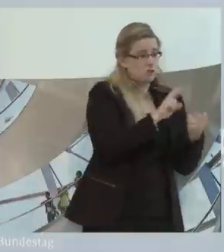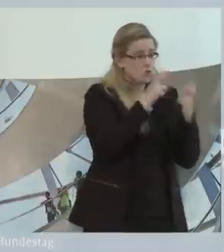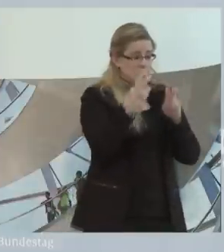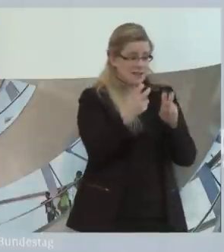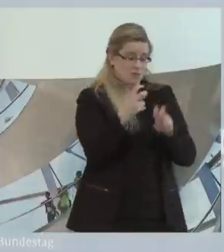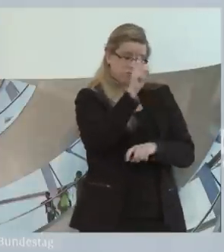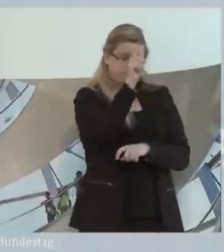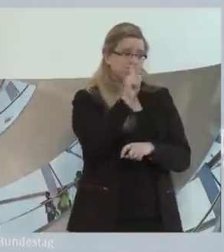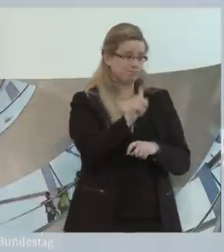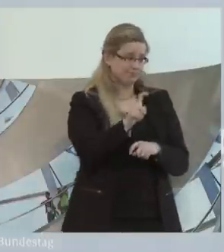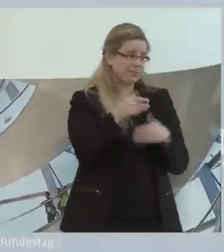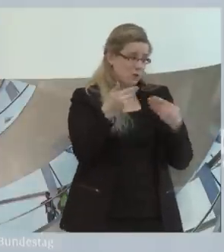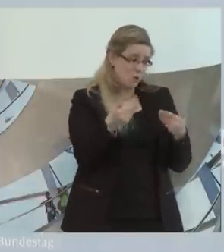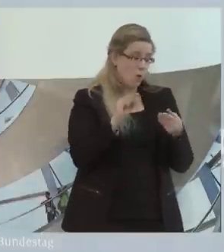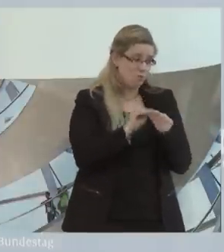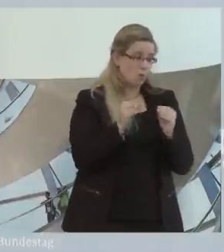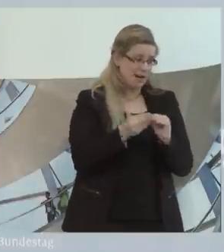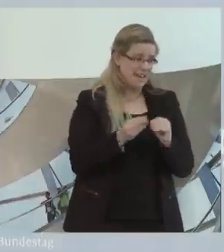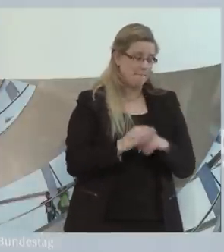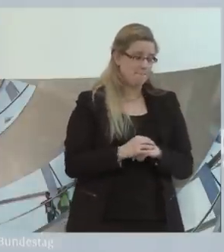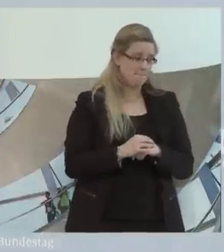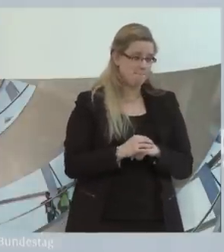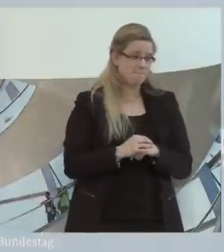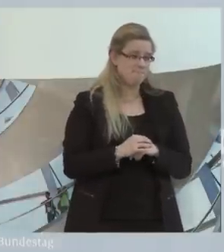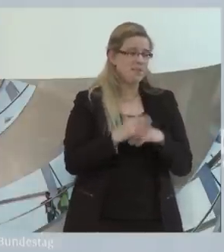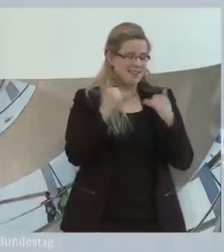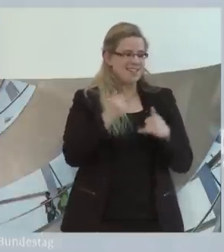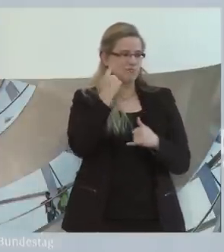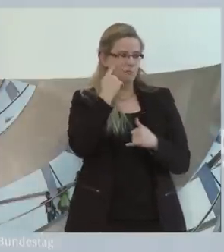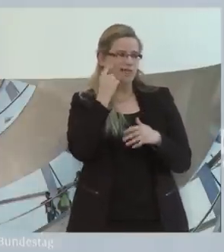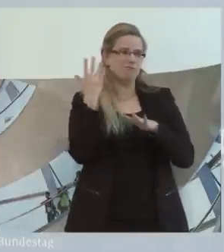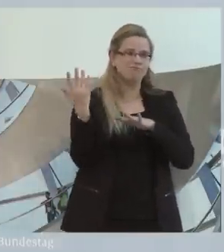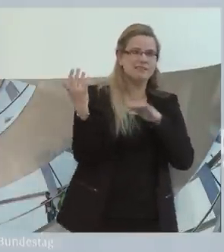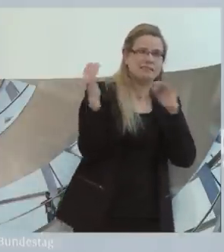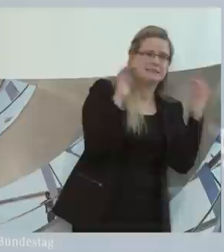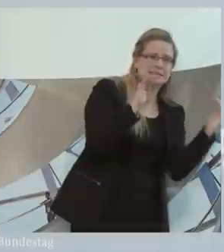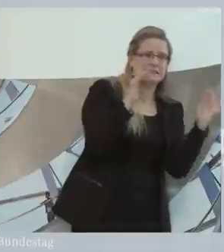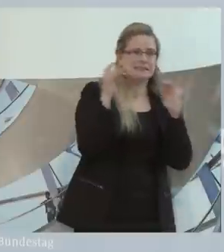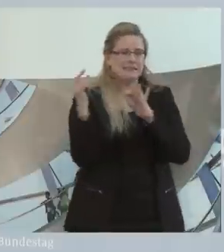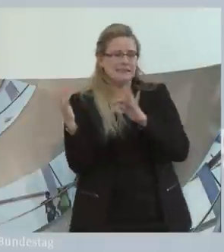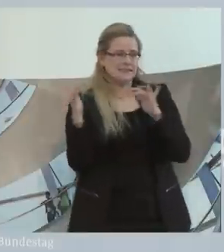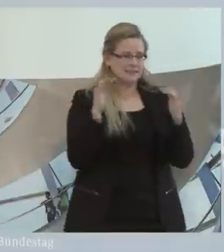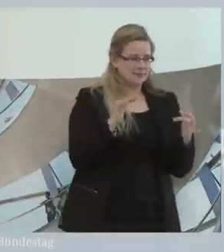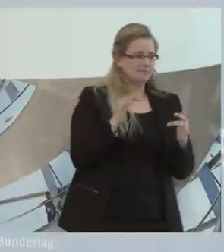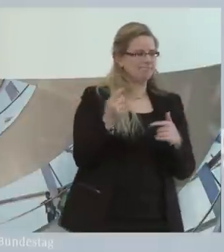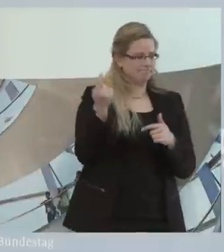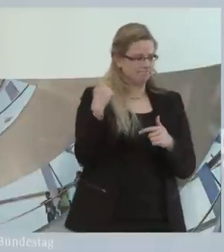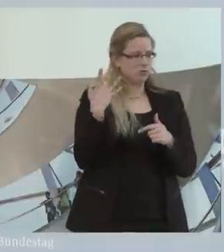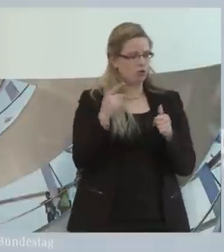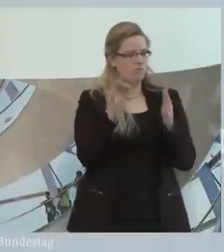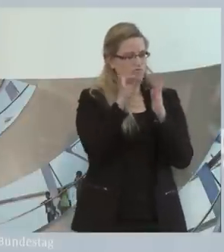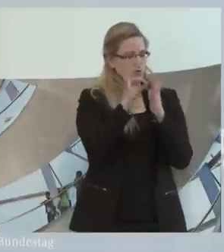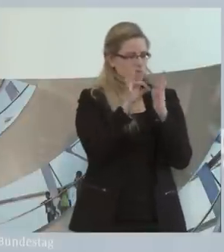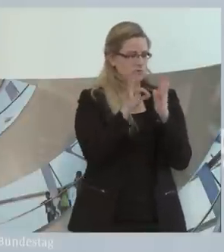Vor dem Hintergrund dieses Problemaufrisses, mit dem wir uns zurzeit beschäftigen, erhalten die drei eingangs genannten Punkte noch